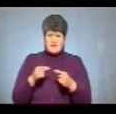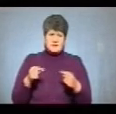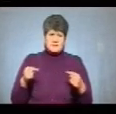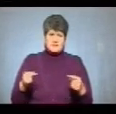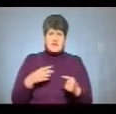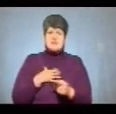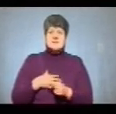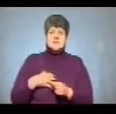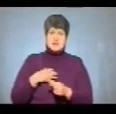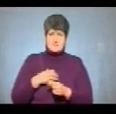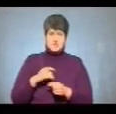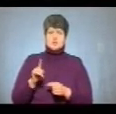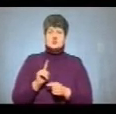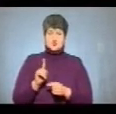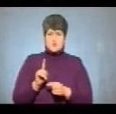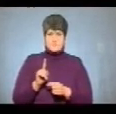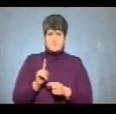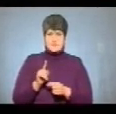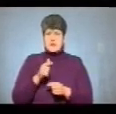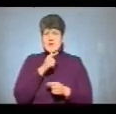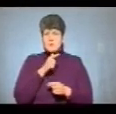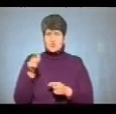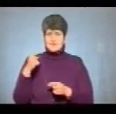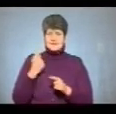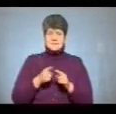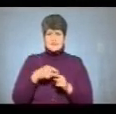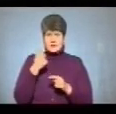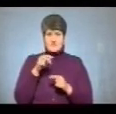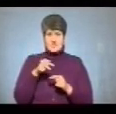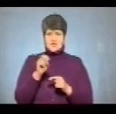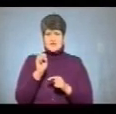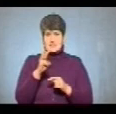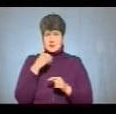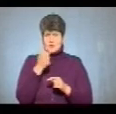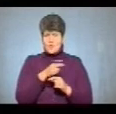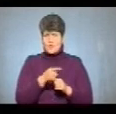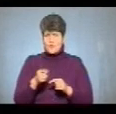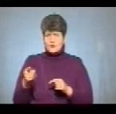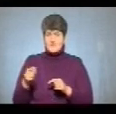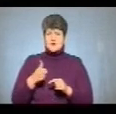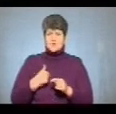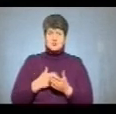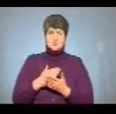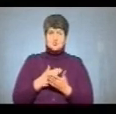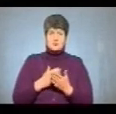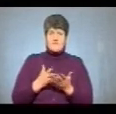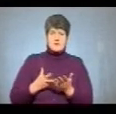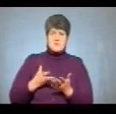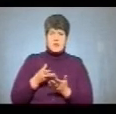Найважливіше, що на протязі цих років, з 2013 року, військовослужбовцям офіцерського складу